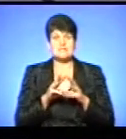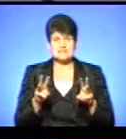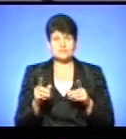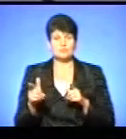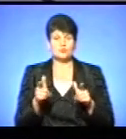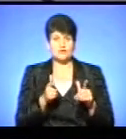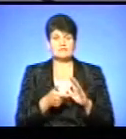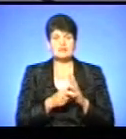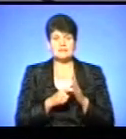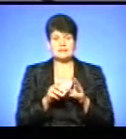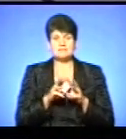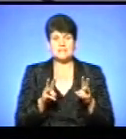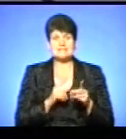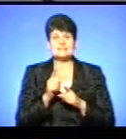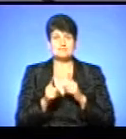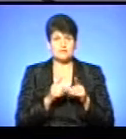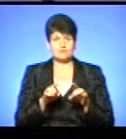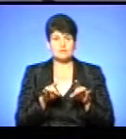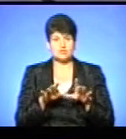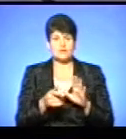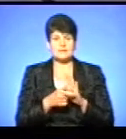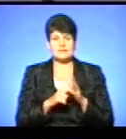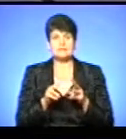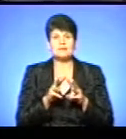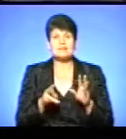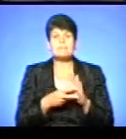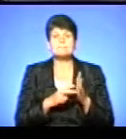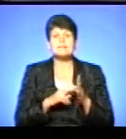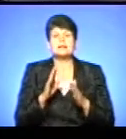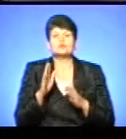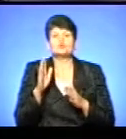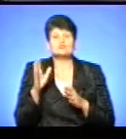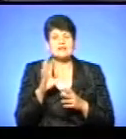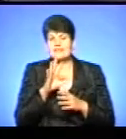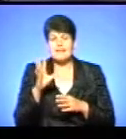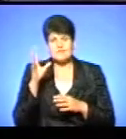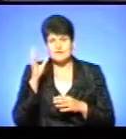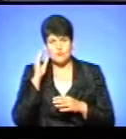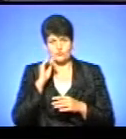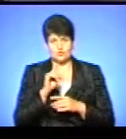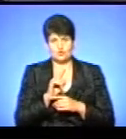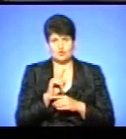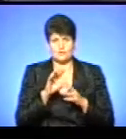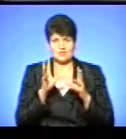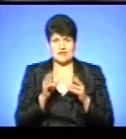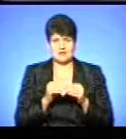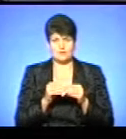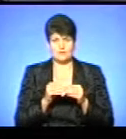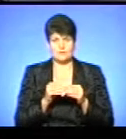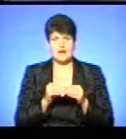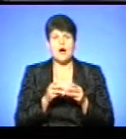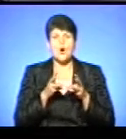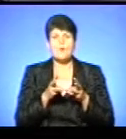підготувало на Кабінет Міністрів зміни до постанови Кабінету Міністрів, де планується не враховувати по цих нормах загальну площу, а